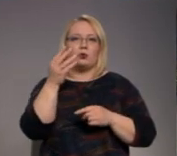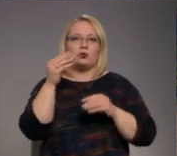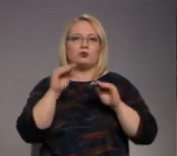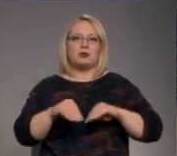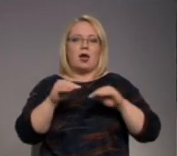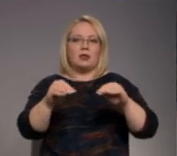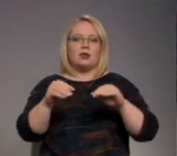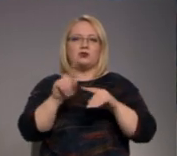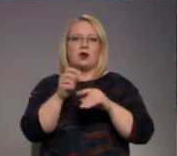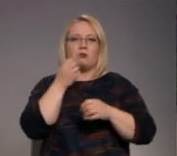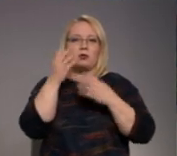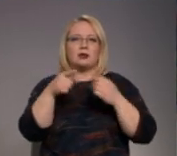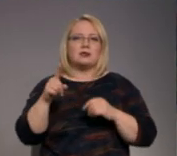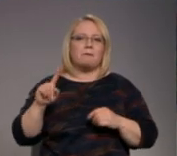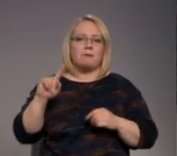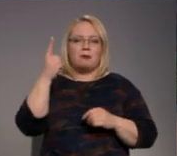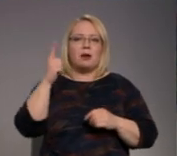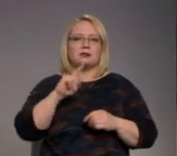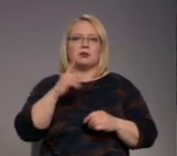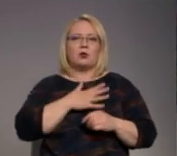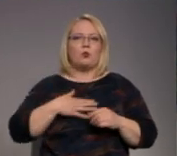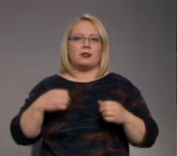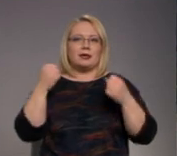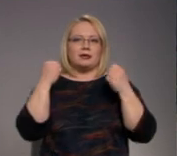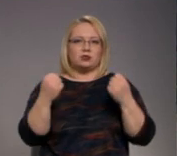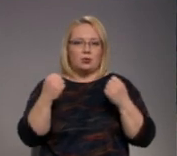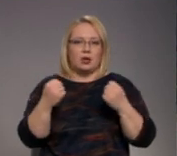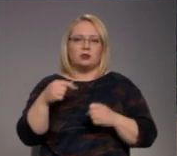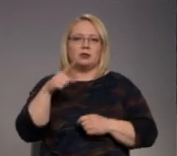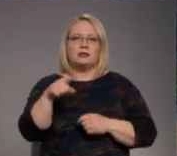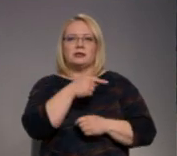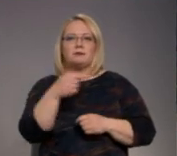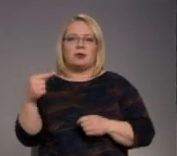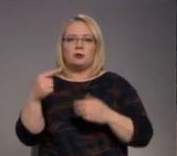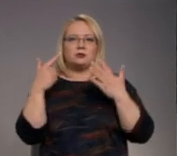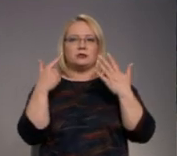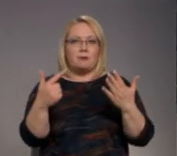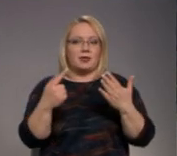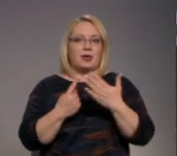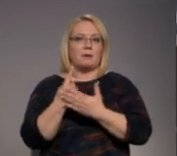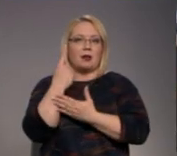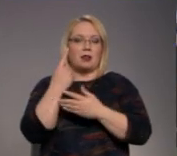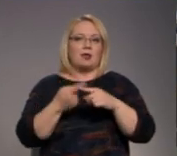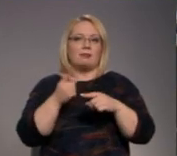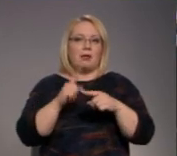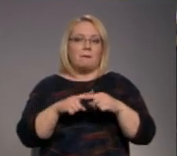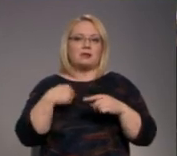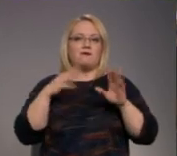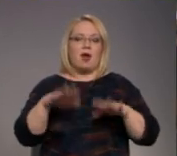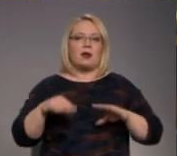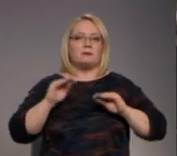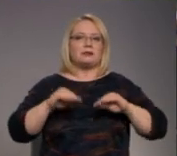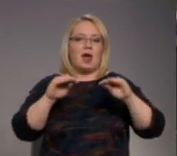atreitnītēm. Tās ir pirmās puķas, kas ir sali izturīgas. Viņas iztur sali līdz minus septiņiem grādiem, un tāpēc mēs varam droši viņas stādīt,